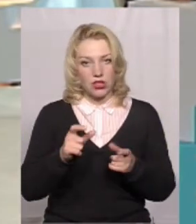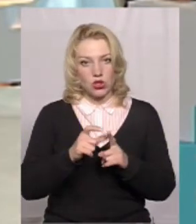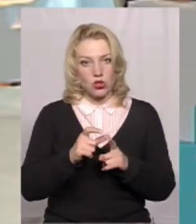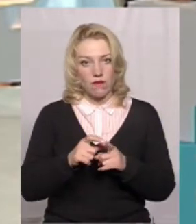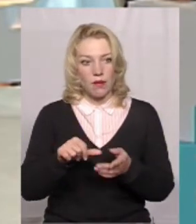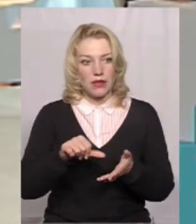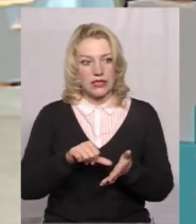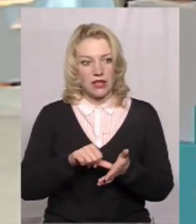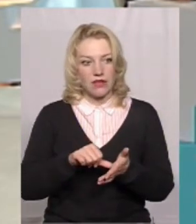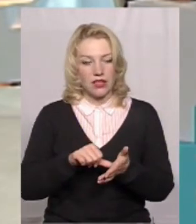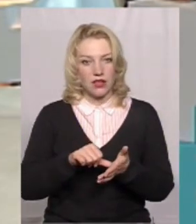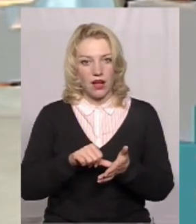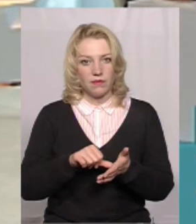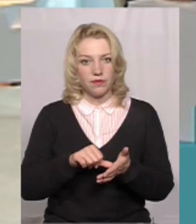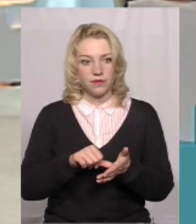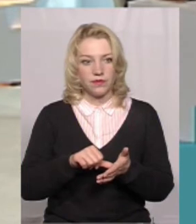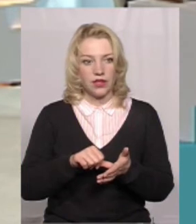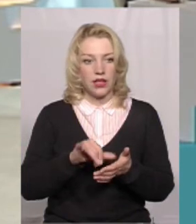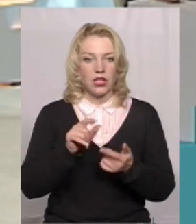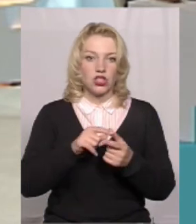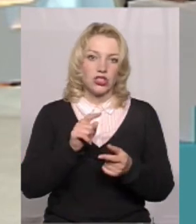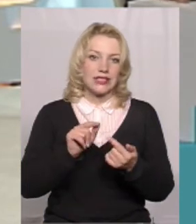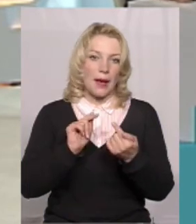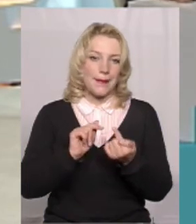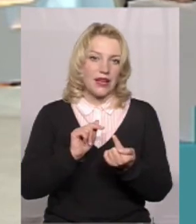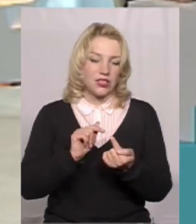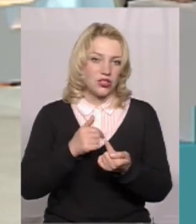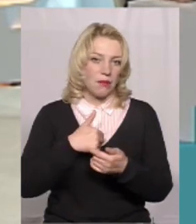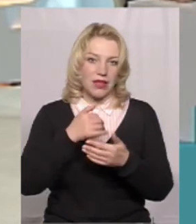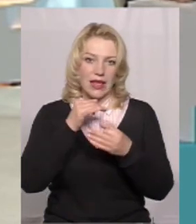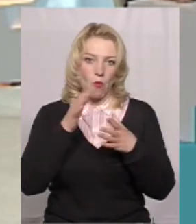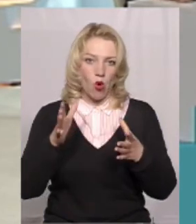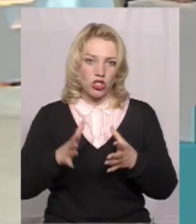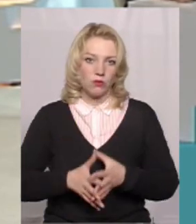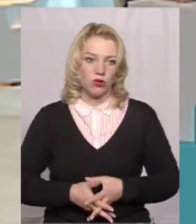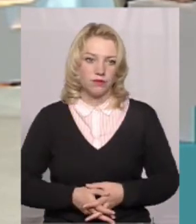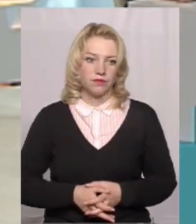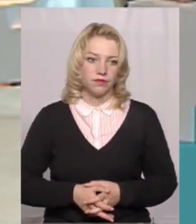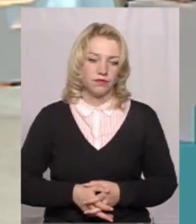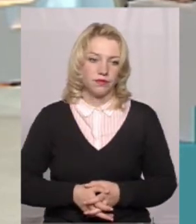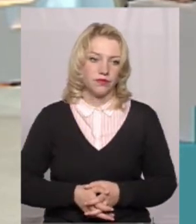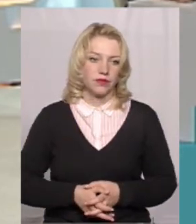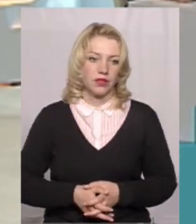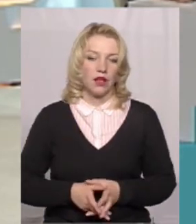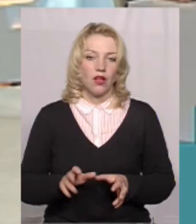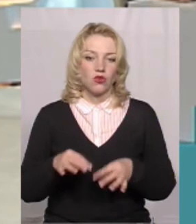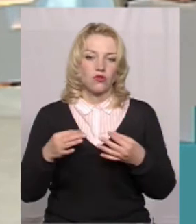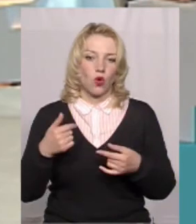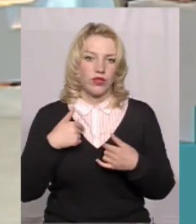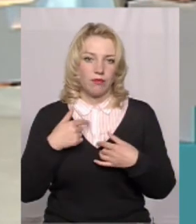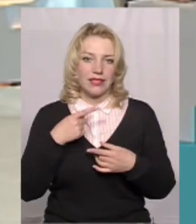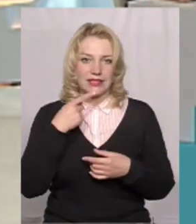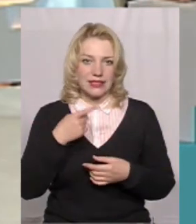представника керівника, чи заперечити, ми не можемо на даний час. Будь Дозвольте, я допомню.